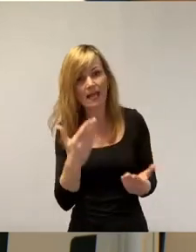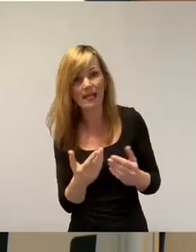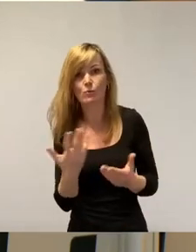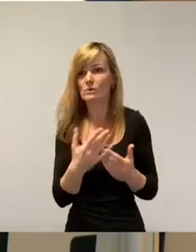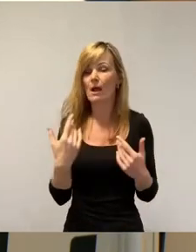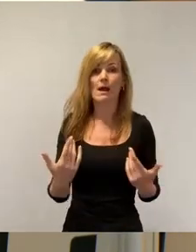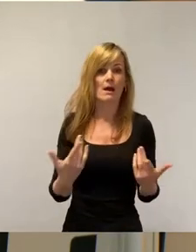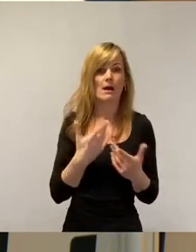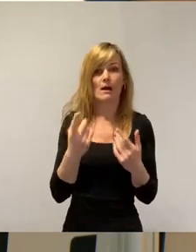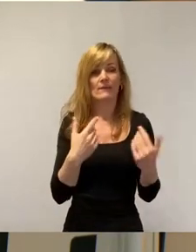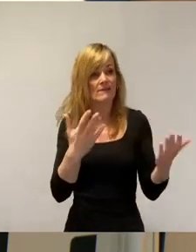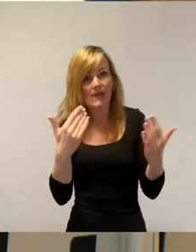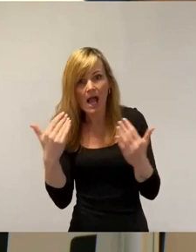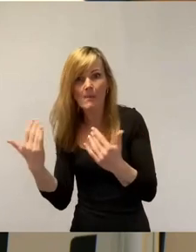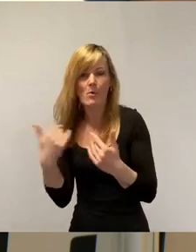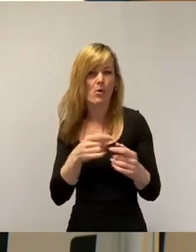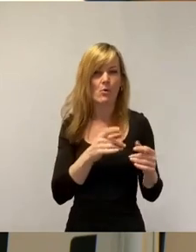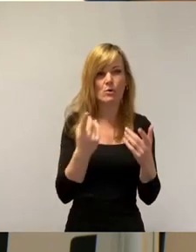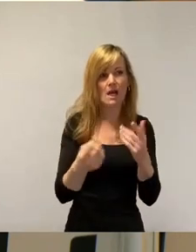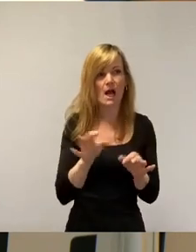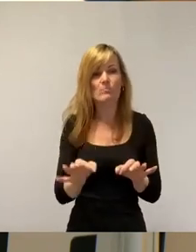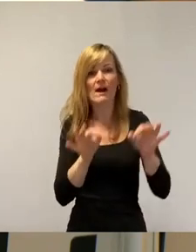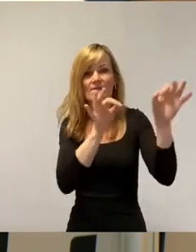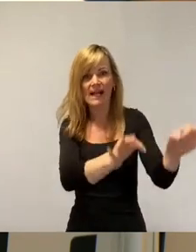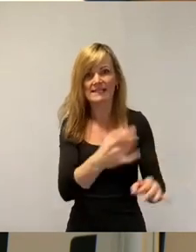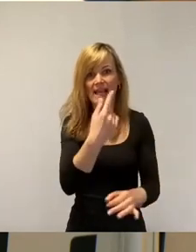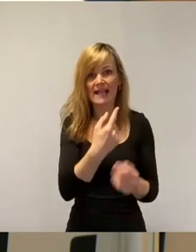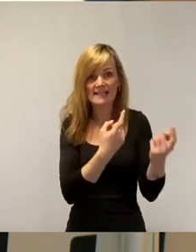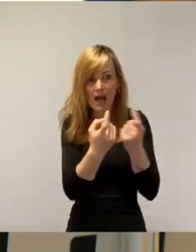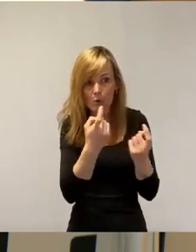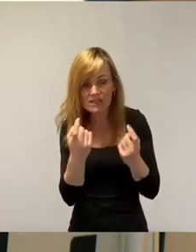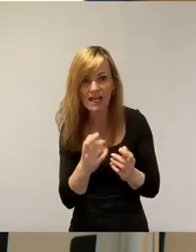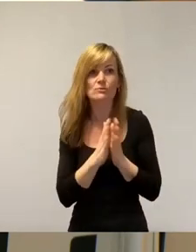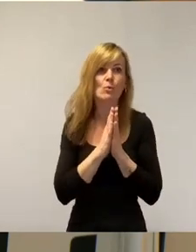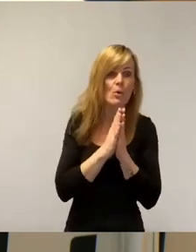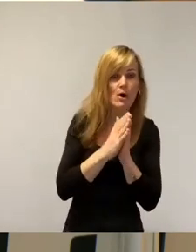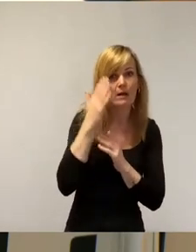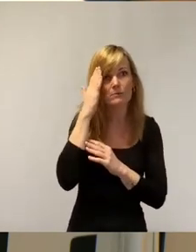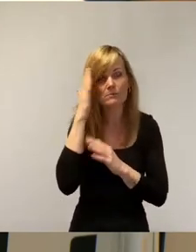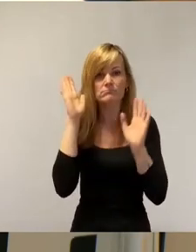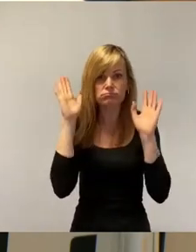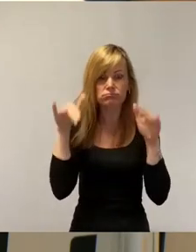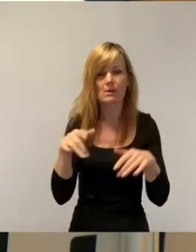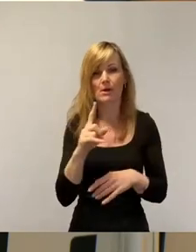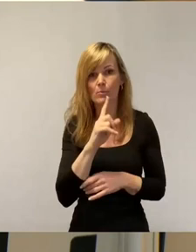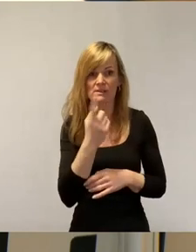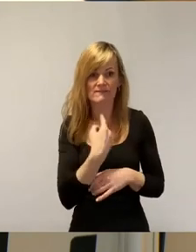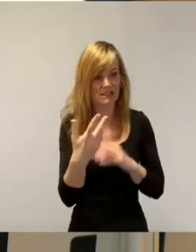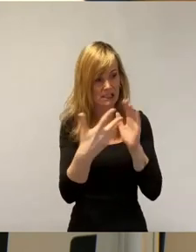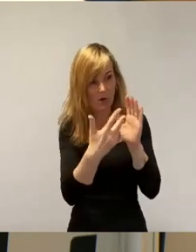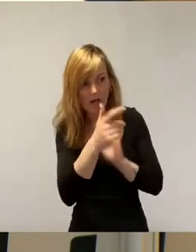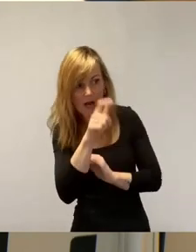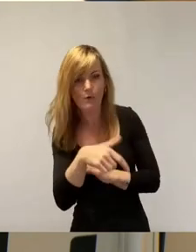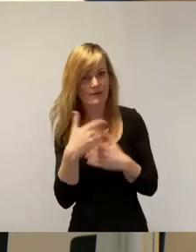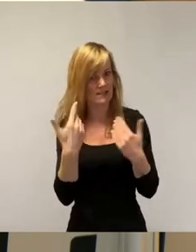Kampagnen oder überweisen Geld ins Ausland. Oh Gott, Gott. Ja, also das müssen wir doch kontrollieren. So,